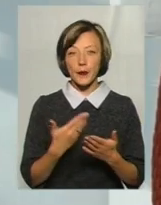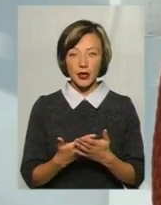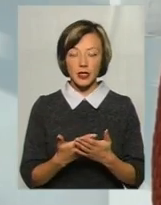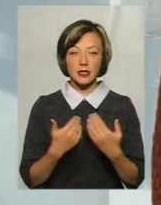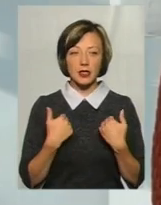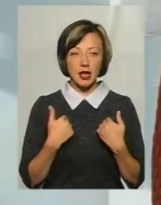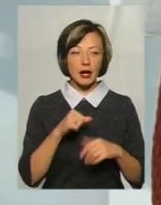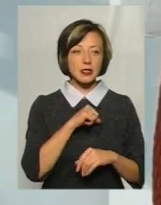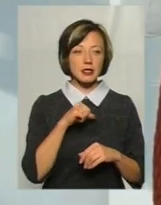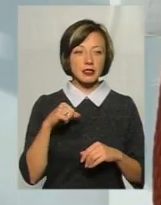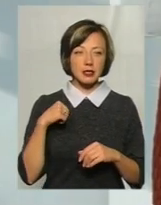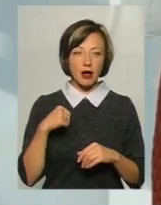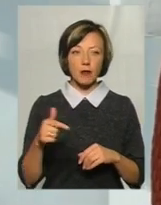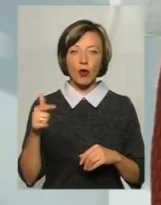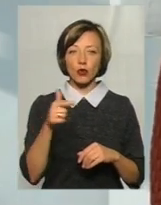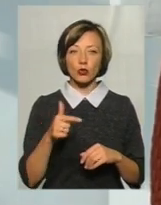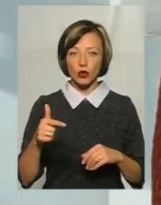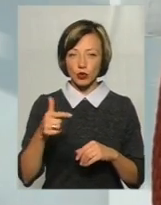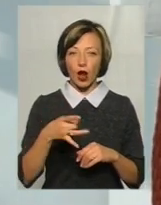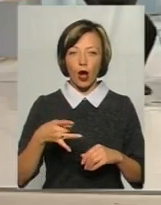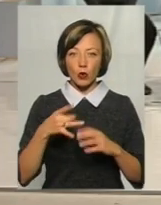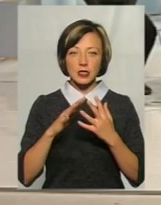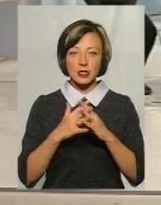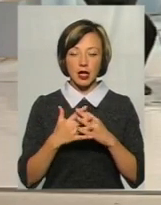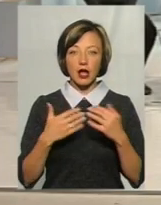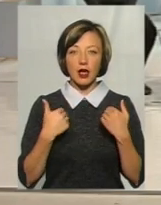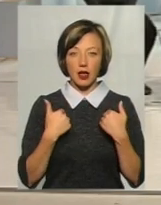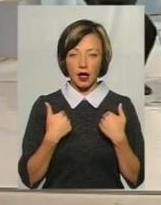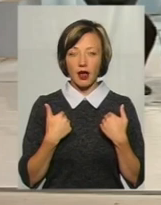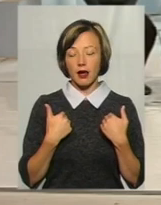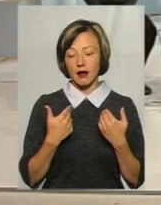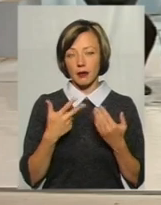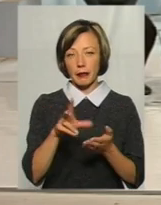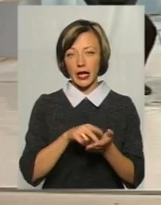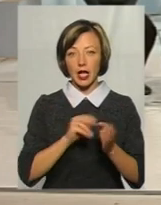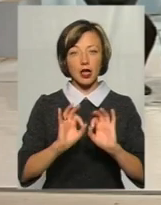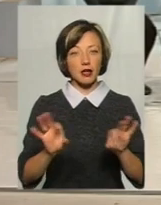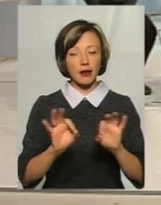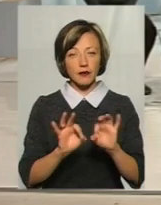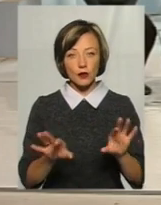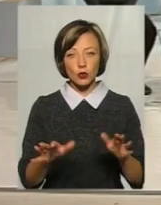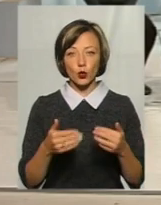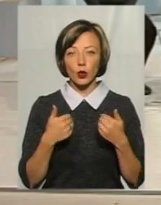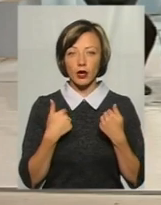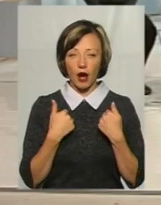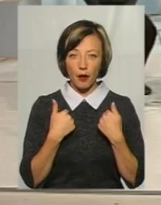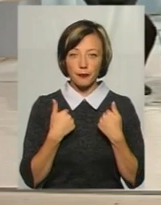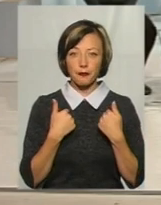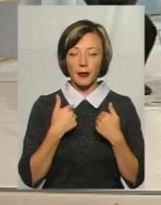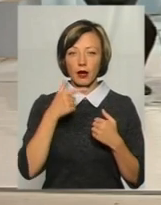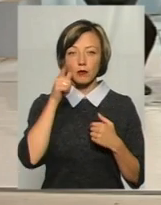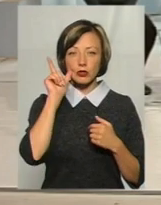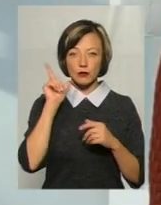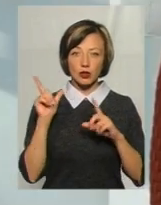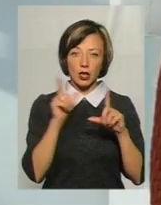сам з городочини, села, я наведу приклад про маленький, я позавчора